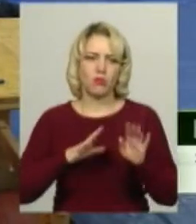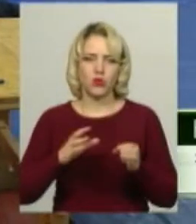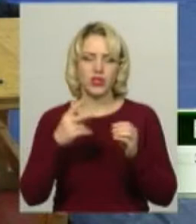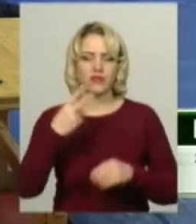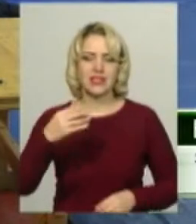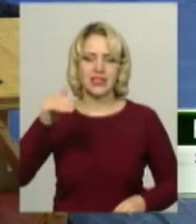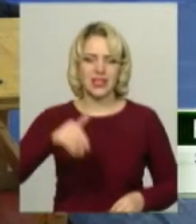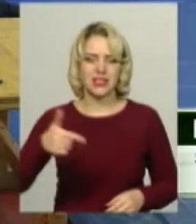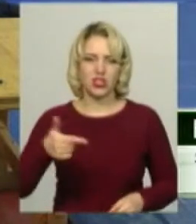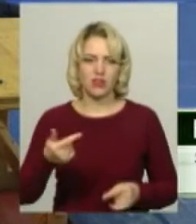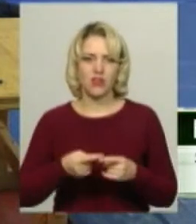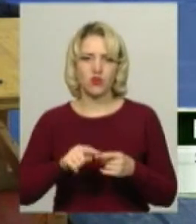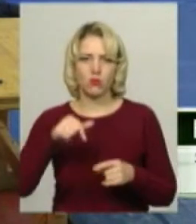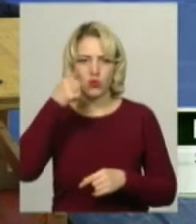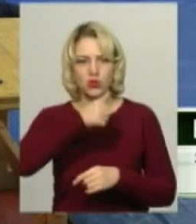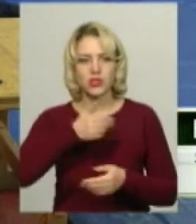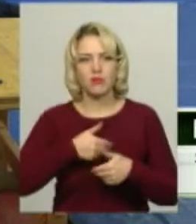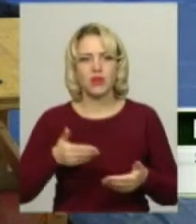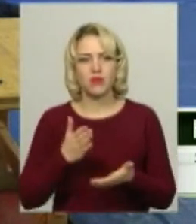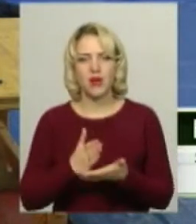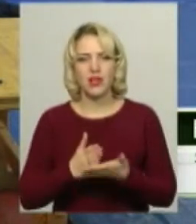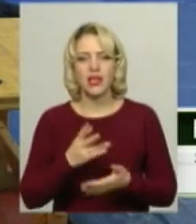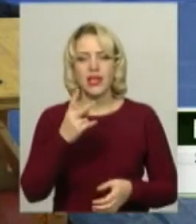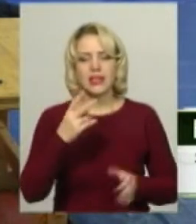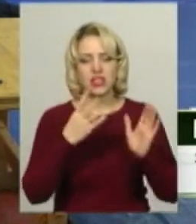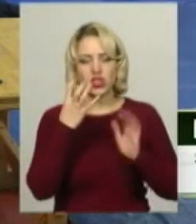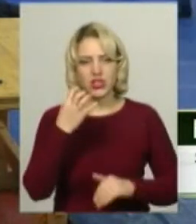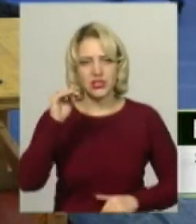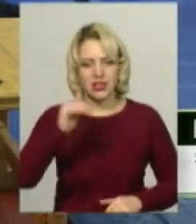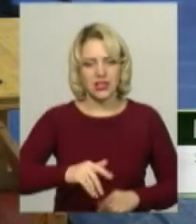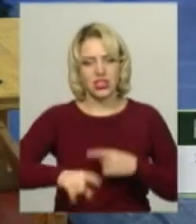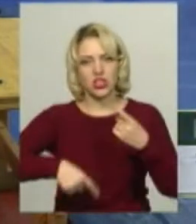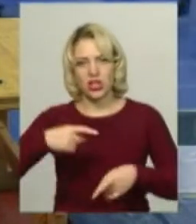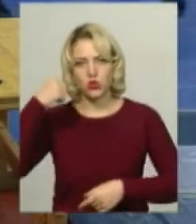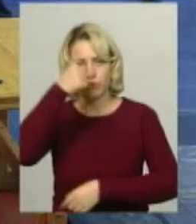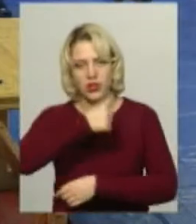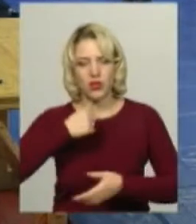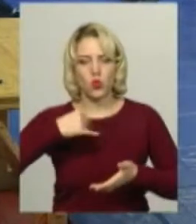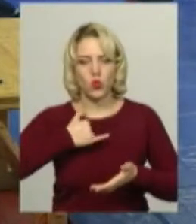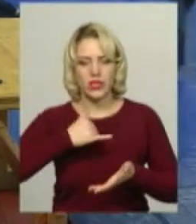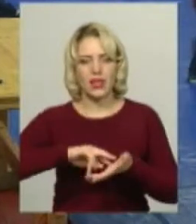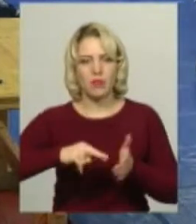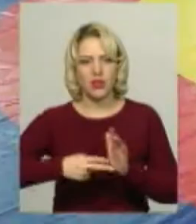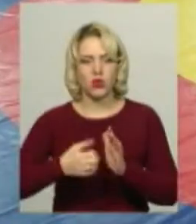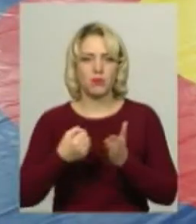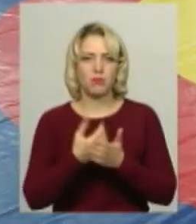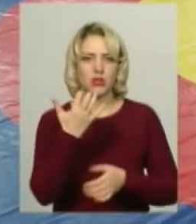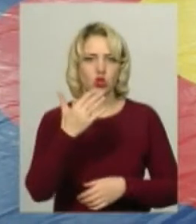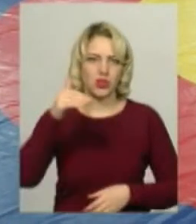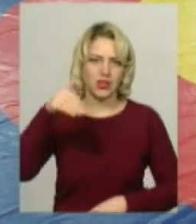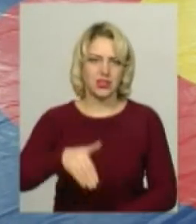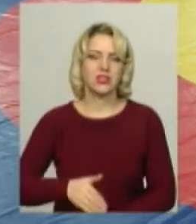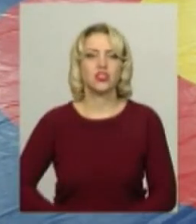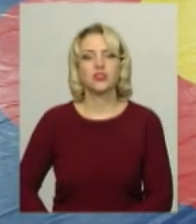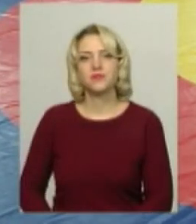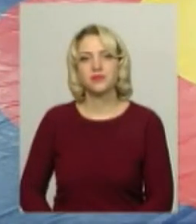тисяч гривень. В цьому році ми майже мали 400 тисяч, і на наступний рік у нас заплановано до 500 тисяч. Світлана